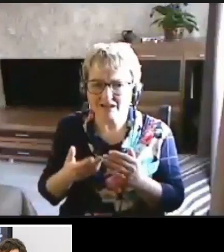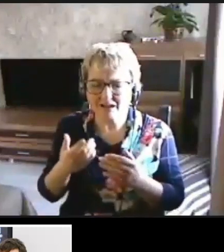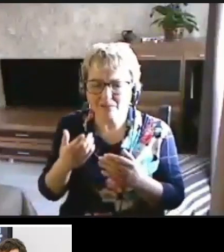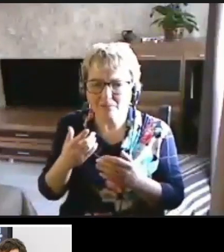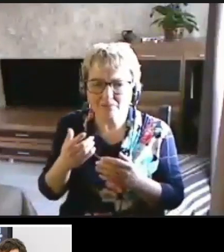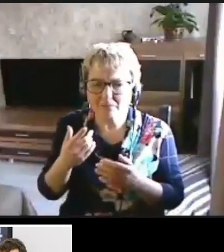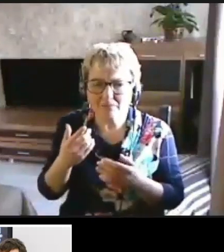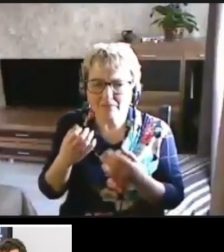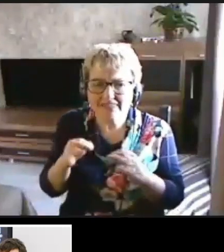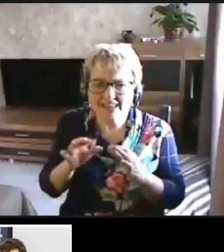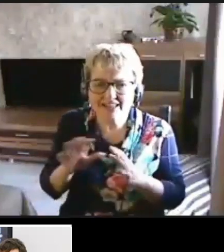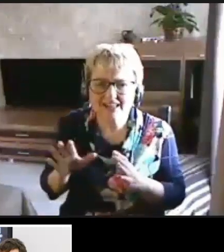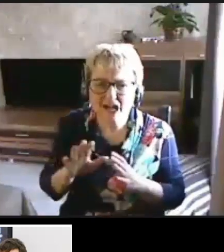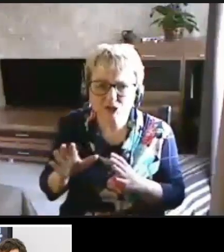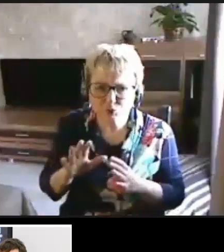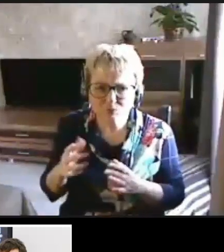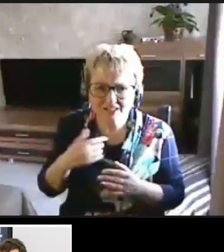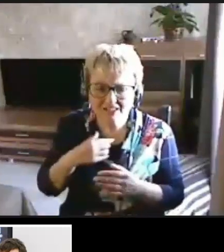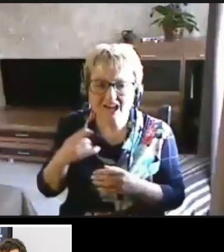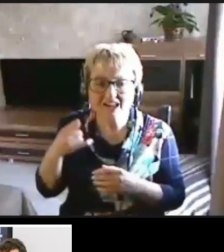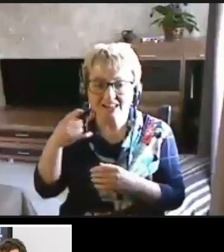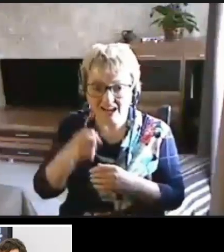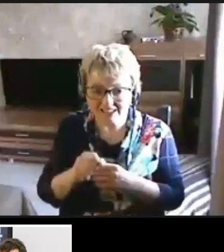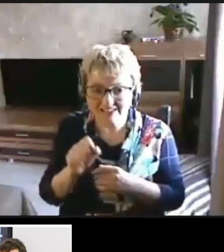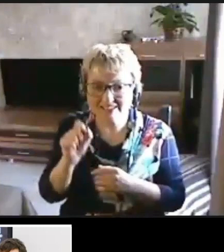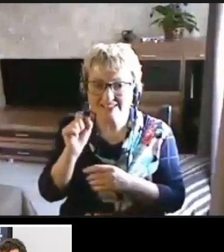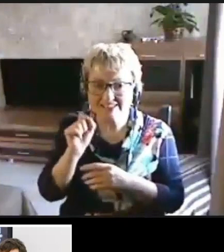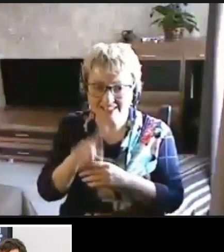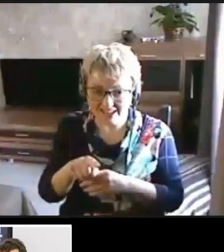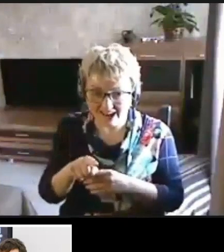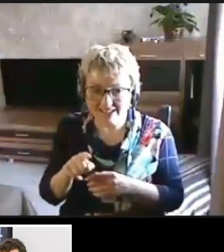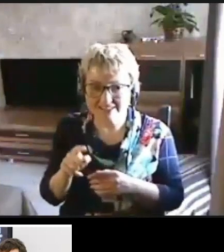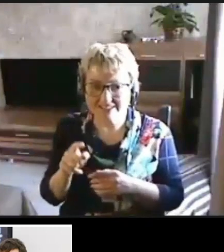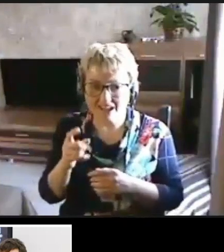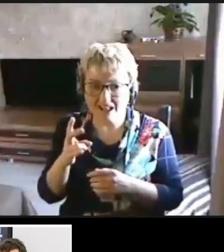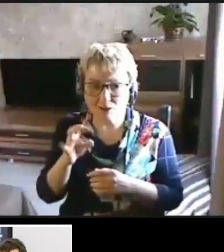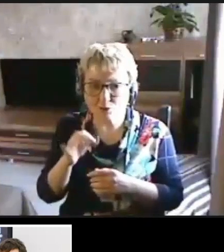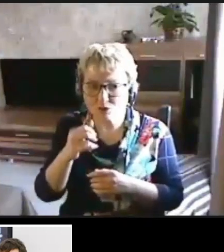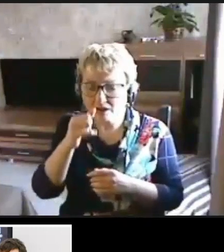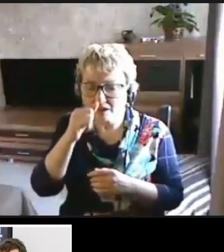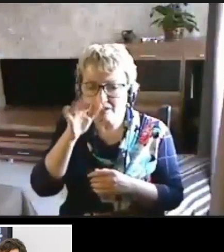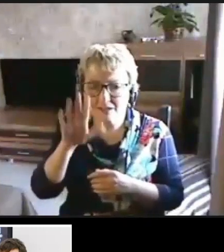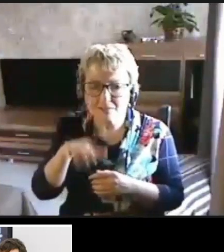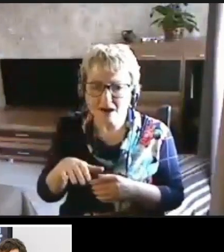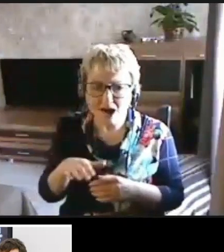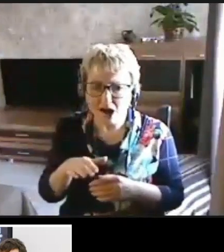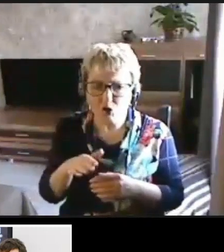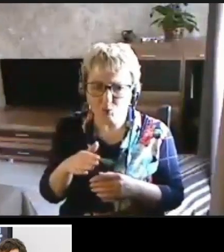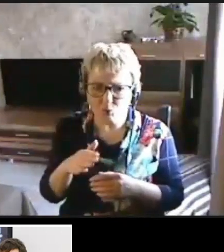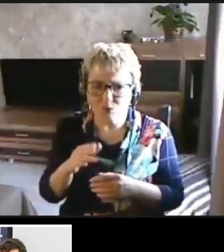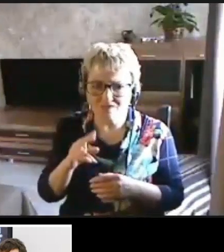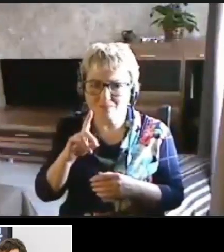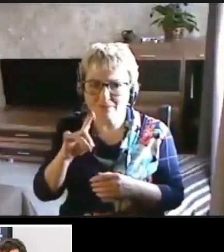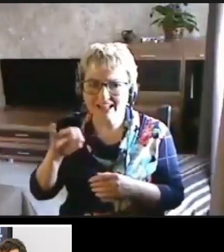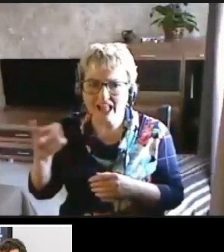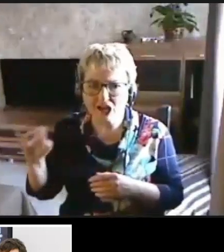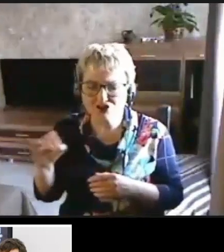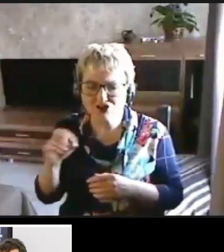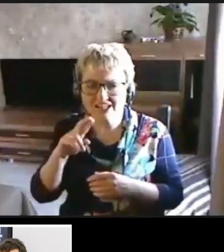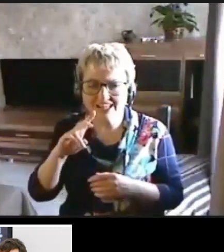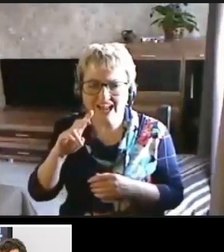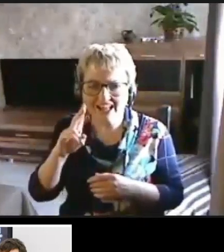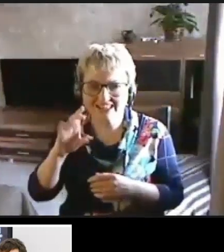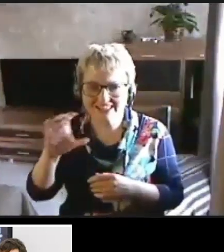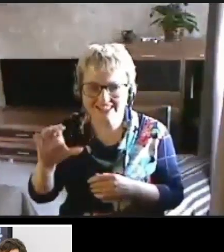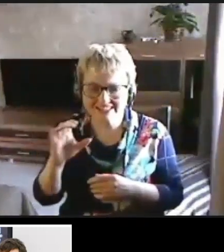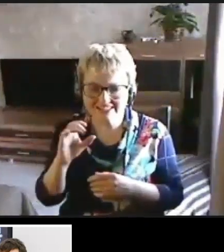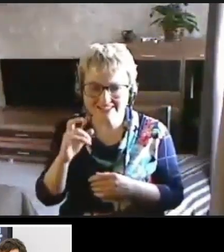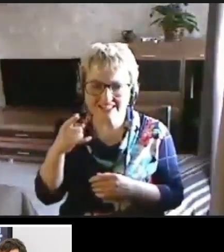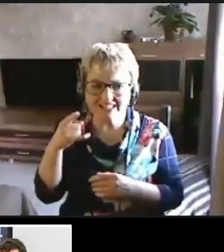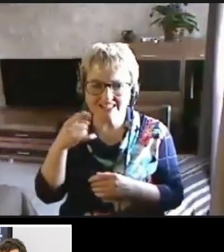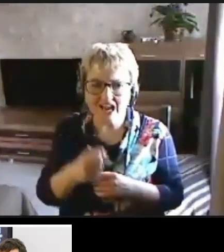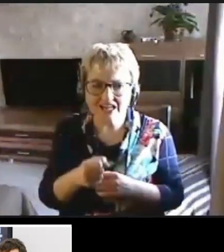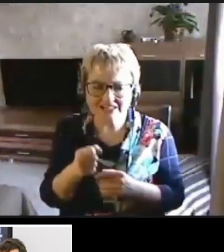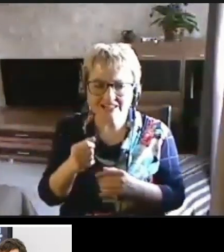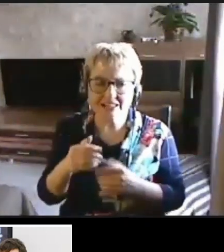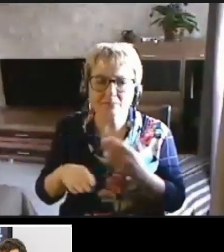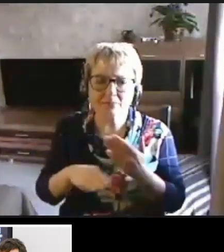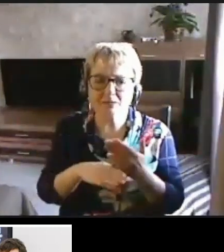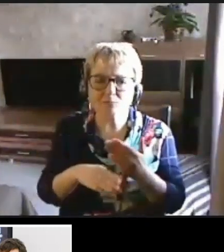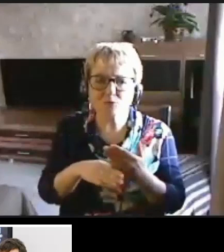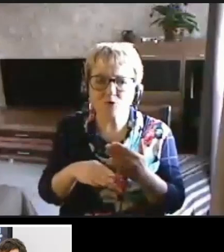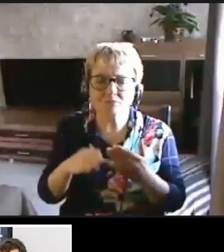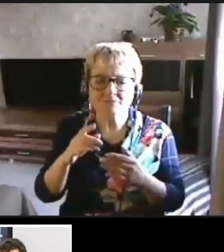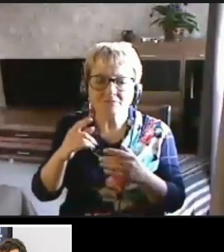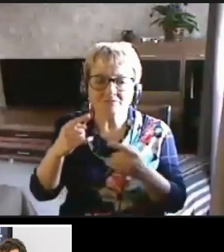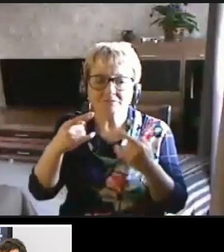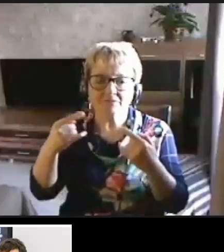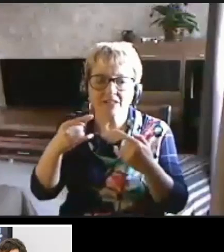Я в итоге такси заказал, но я не могу в приложении Яндекс.Такси при помощи программы